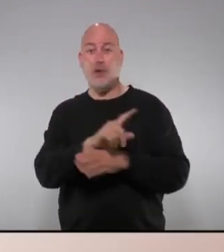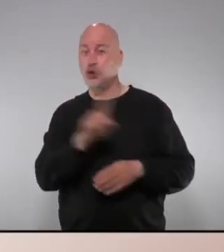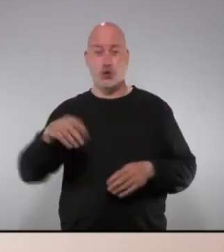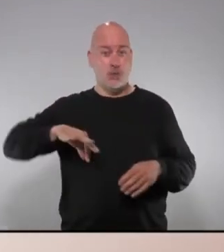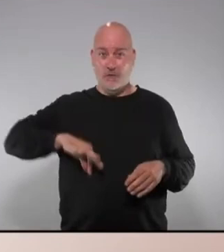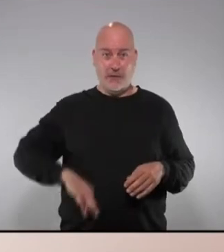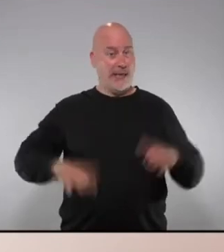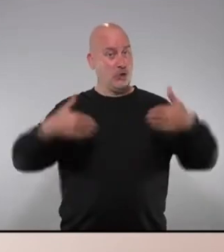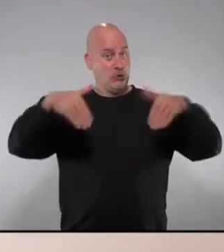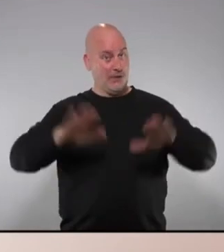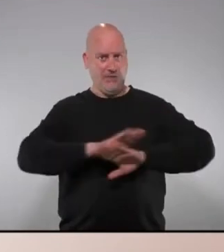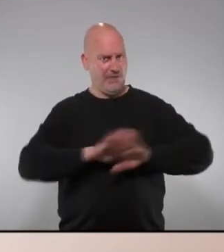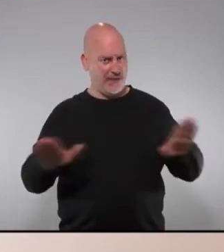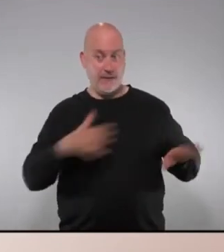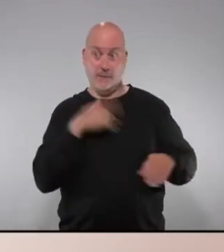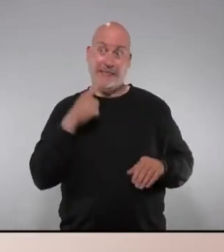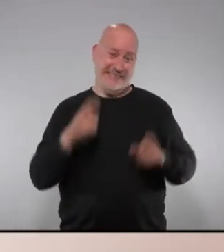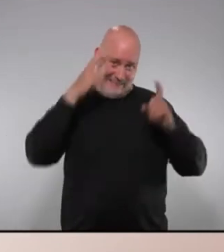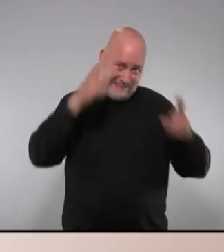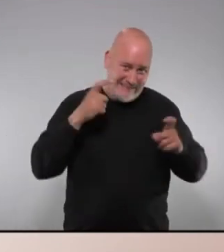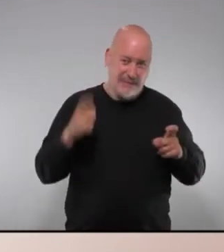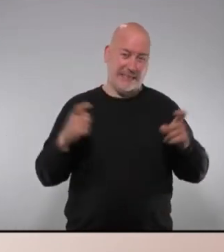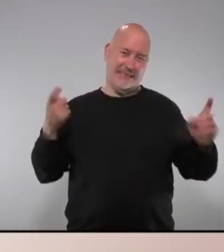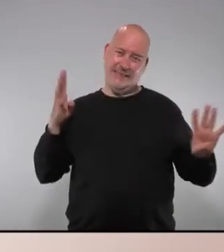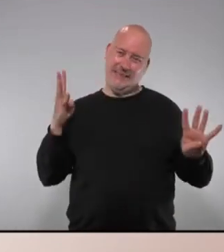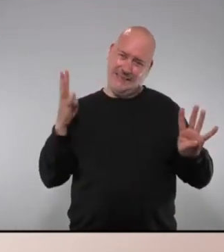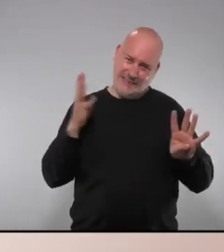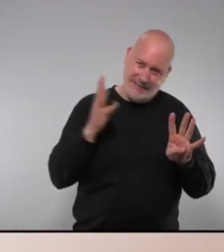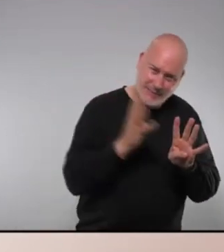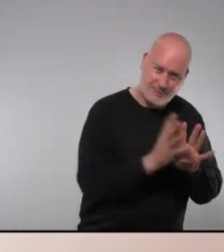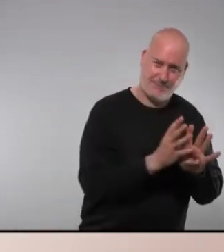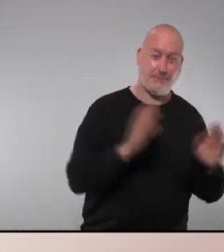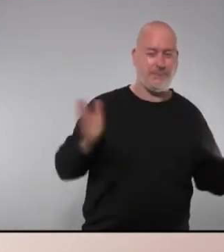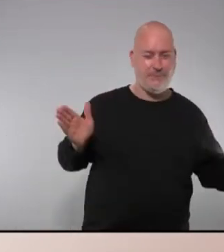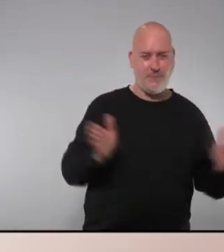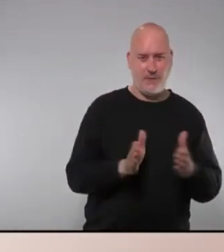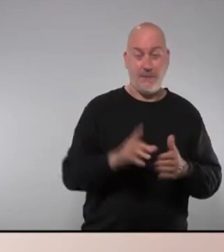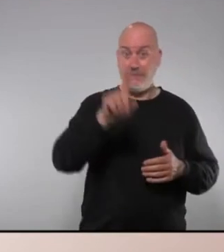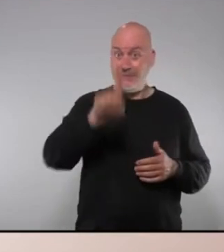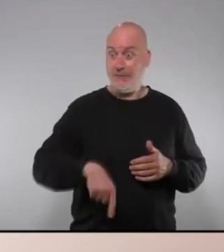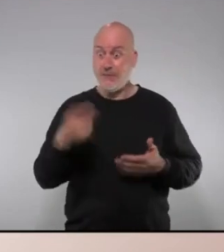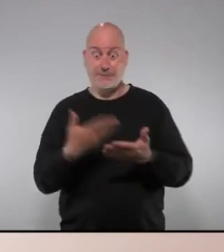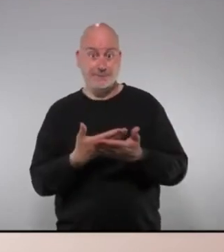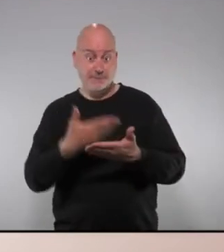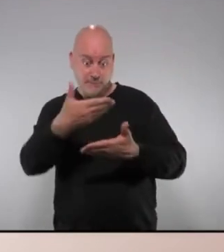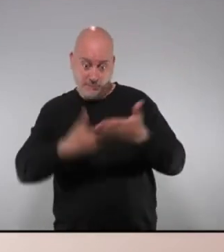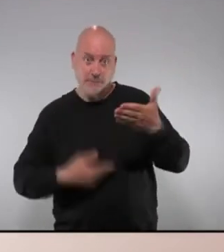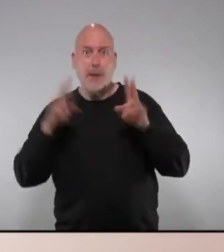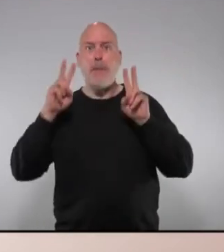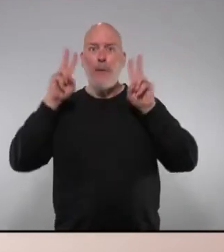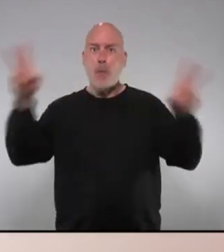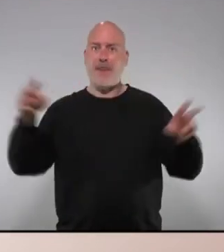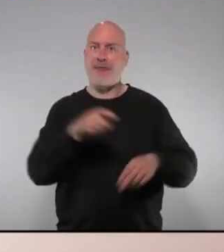intentem treballar per poder reduir aquestes llistes d'espera i vostè feia referència per exemple a l'article de l'avantguàrdia que jo també m'he mirat